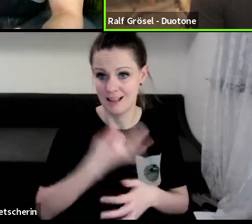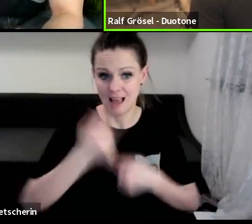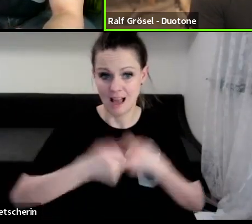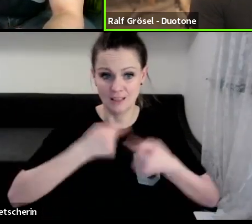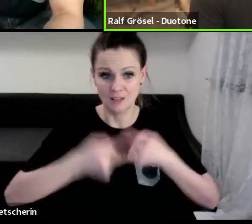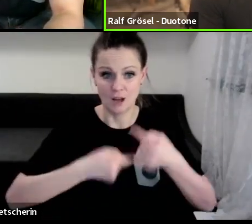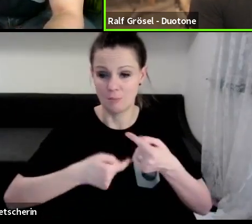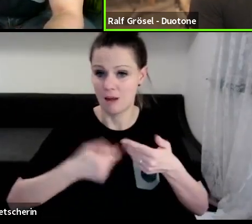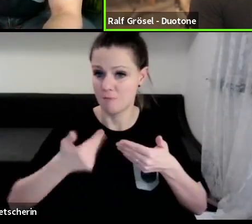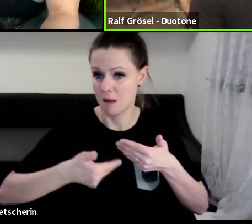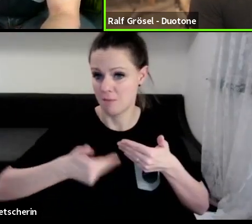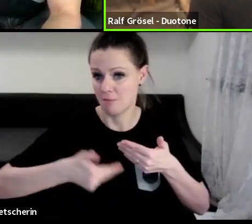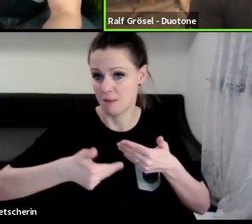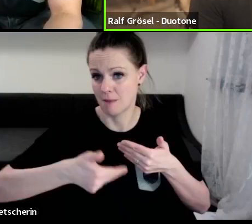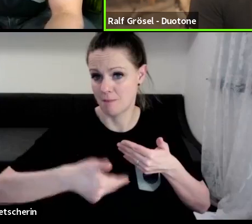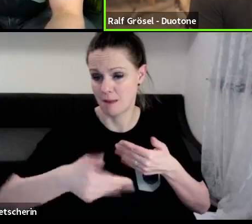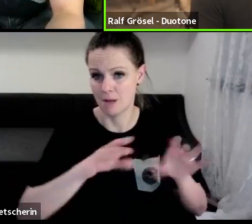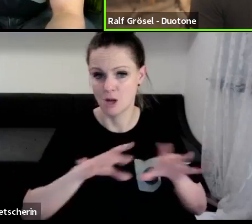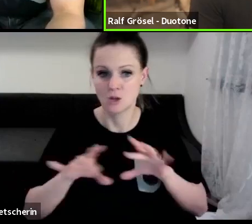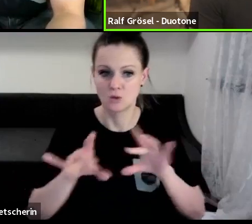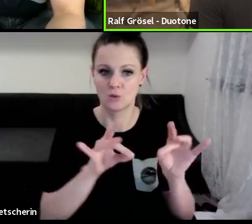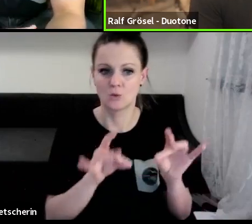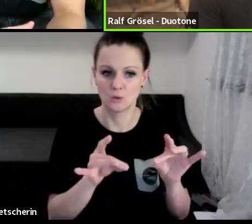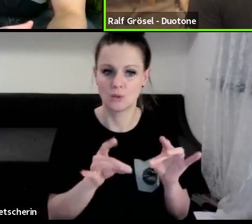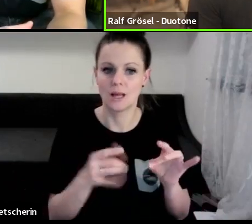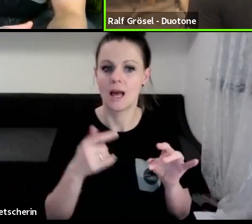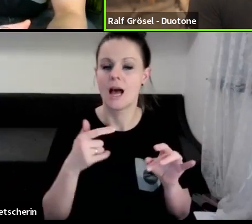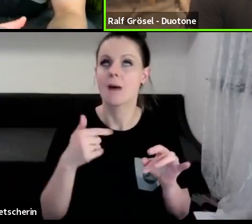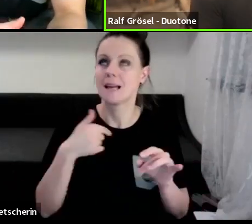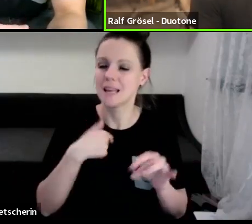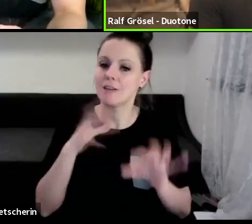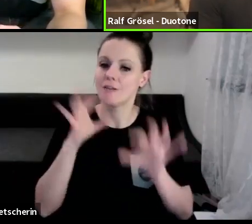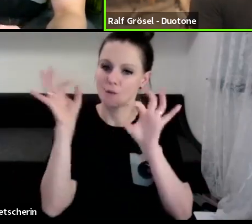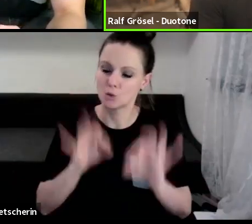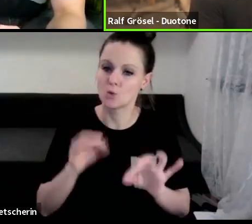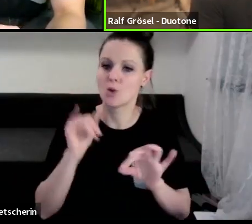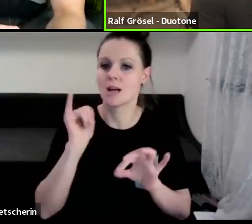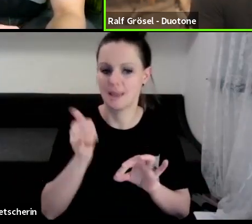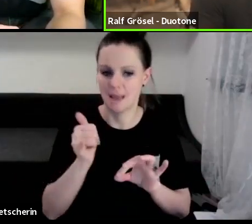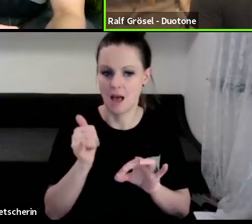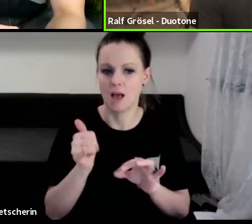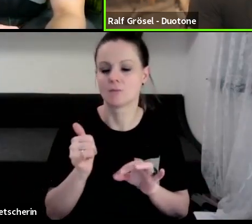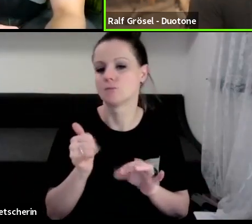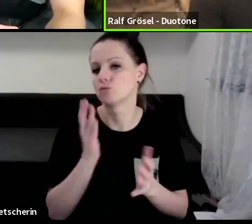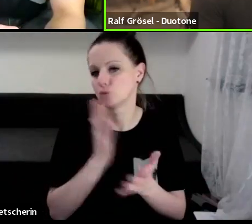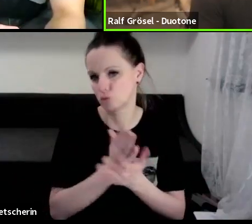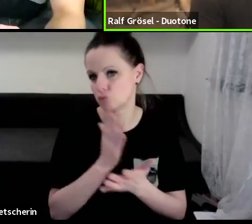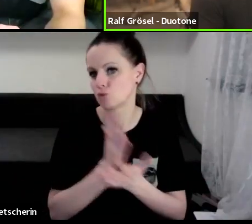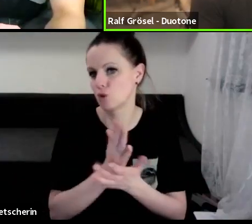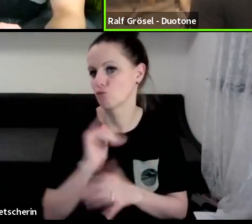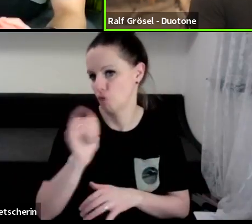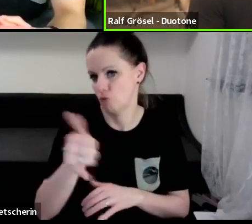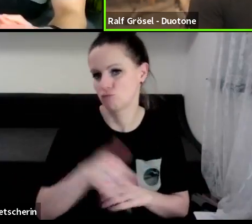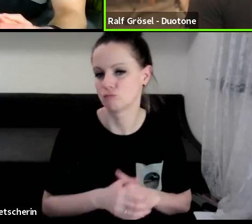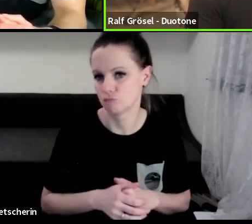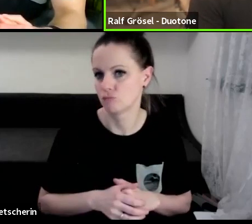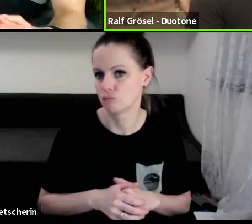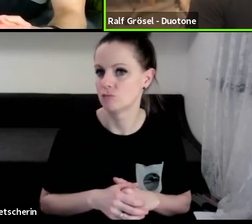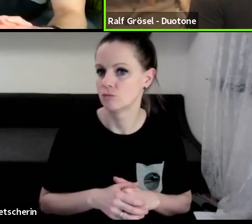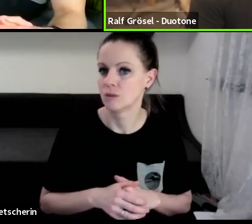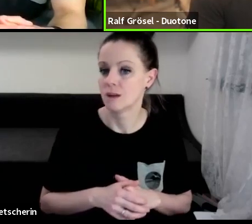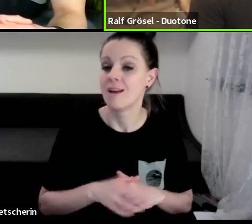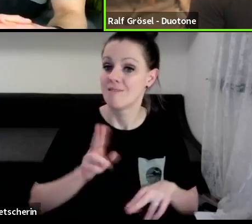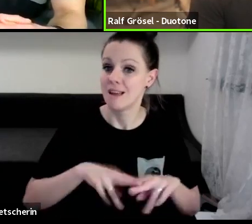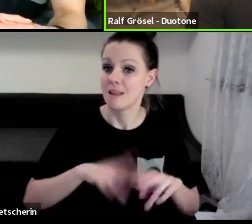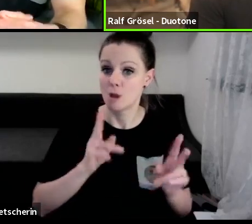durchgetaktet ist, nicht zu, aber ich versuche, zumindestens auch mal zu vermitteln. also sicherlich. Also da, wo ich kann,